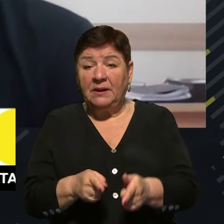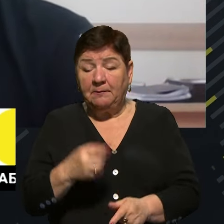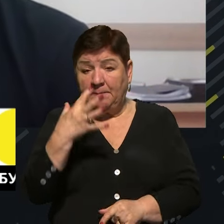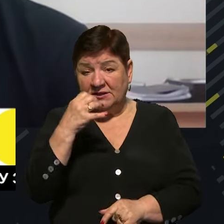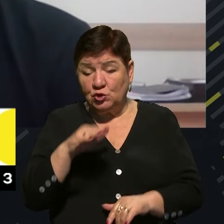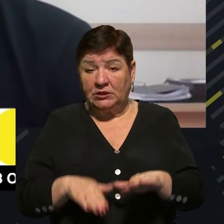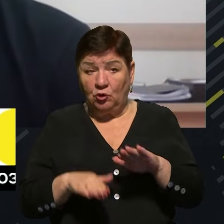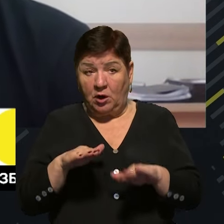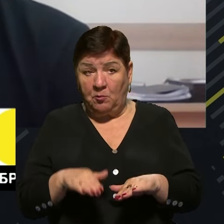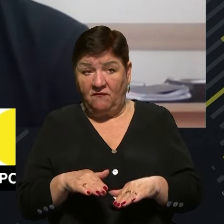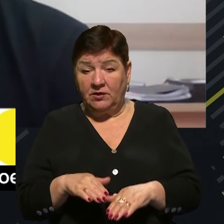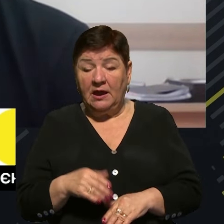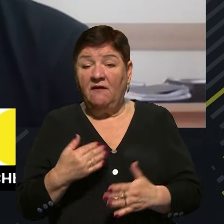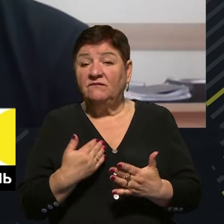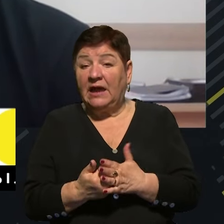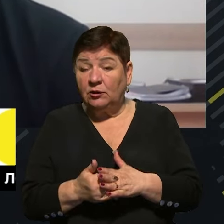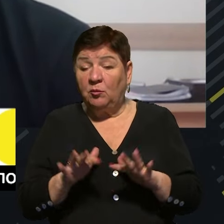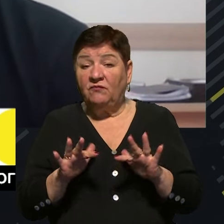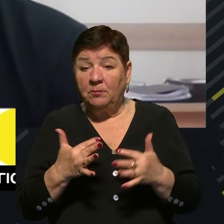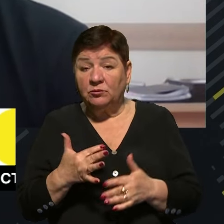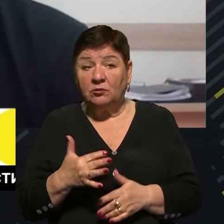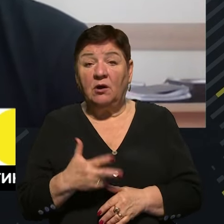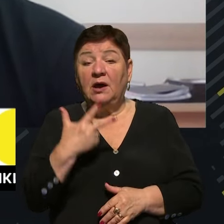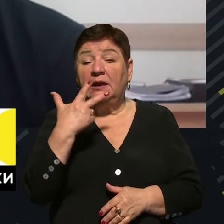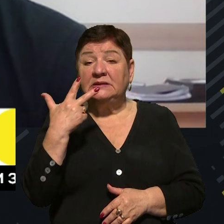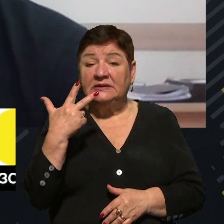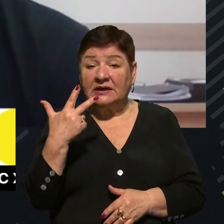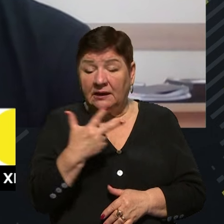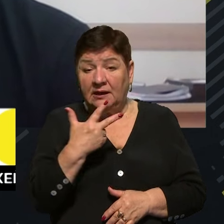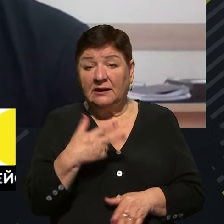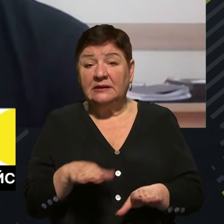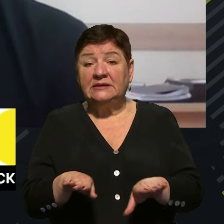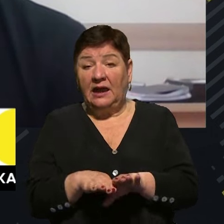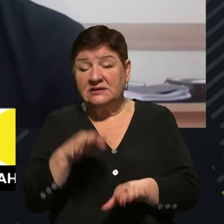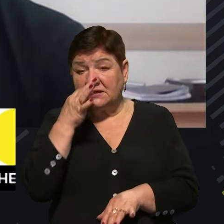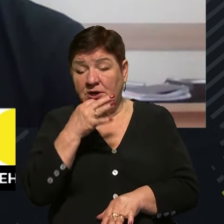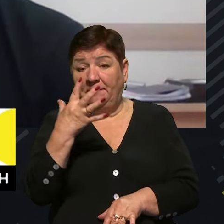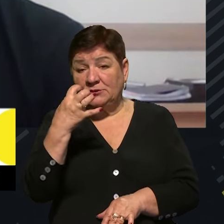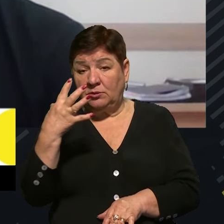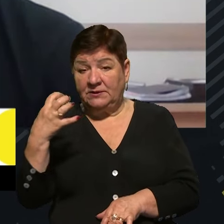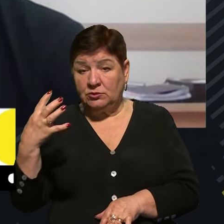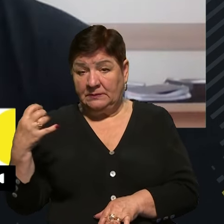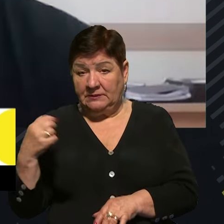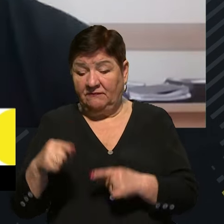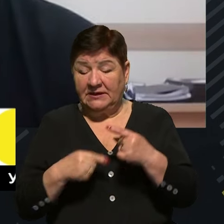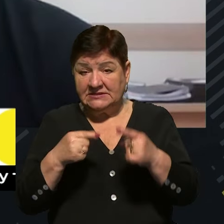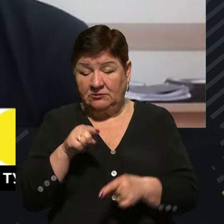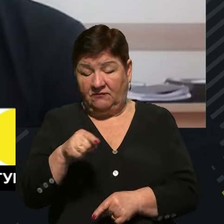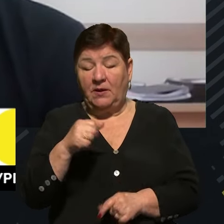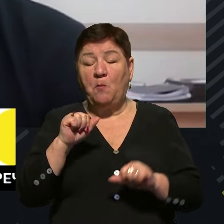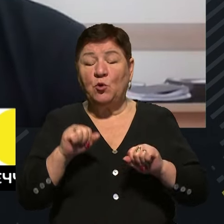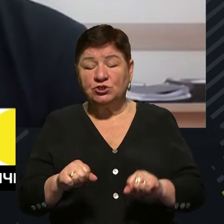-кг бомб. В даному випадку це три, скажімо так, 500-кг бомби. Наслідки ви можете собі